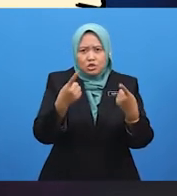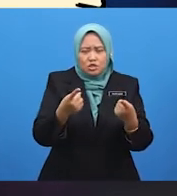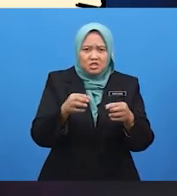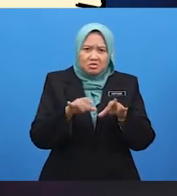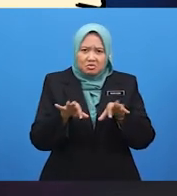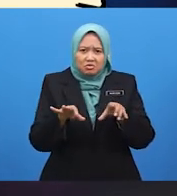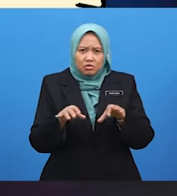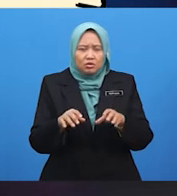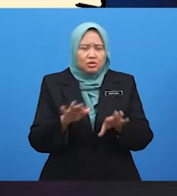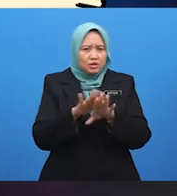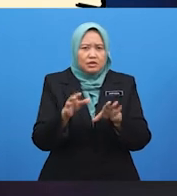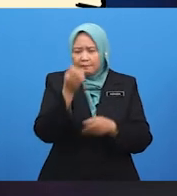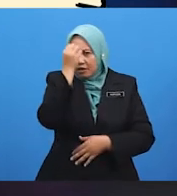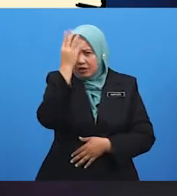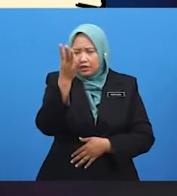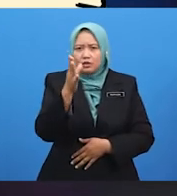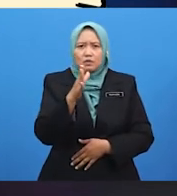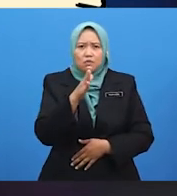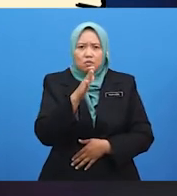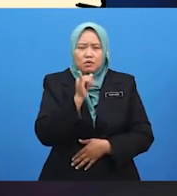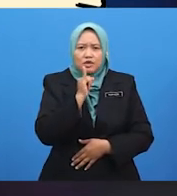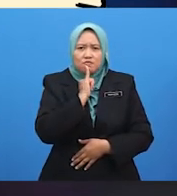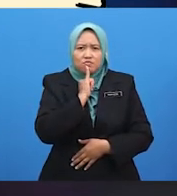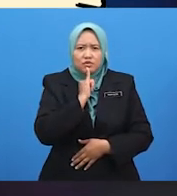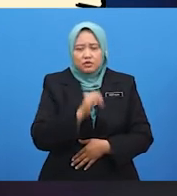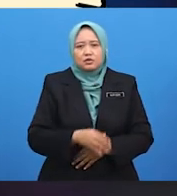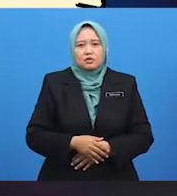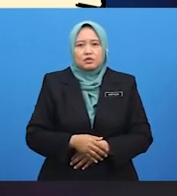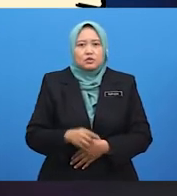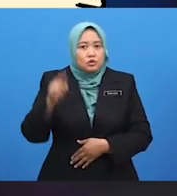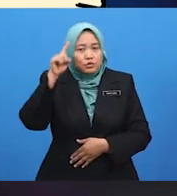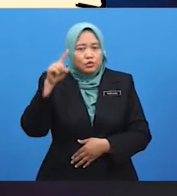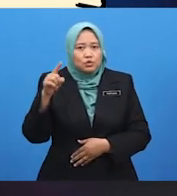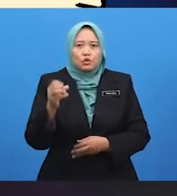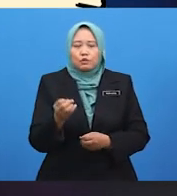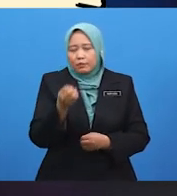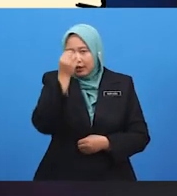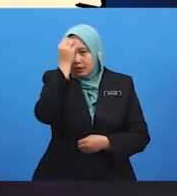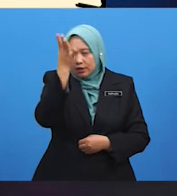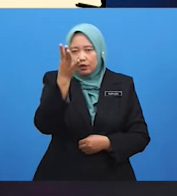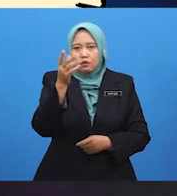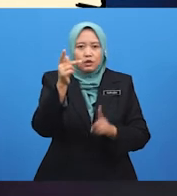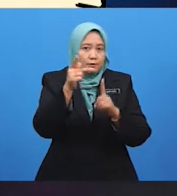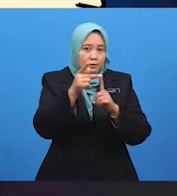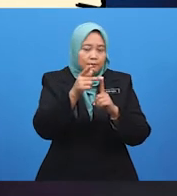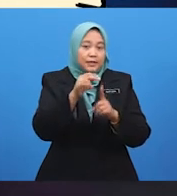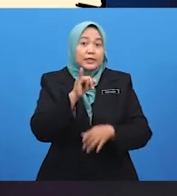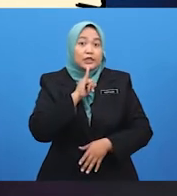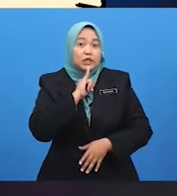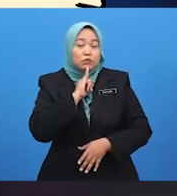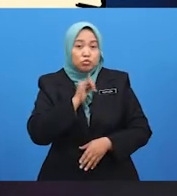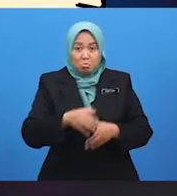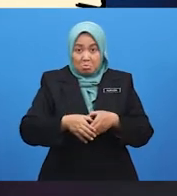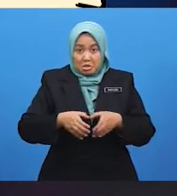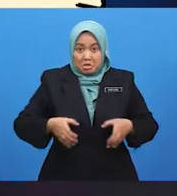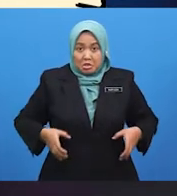supaya tidak memberitahu kepada ibunya. Zul bertindak berani lalu memberitahu